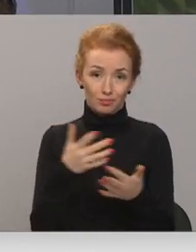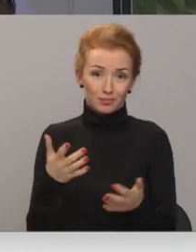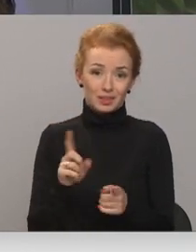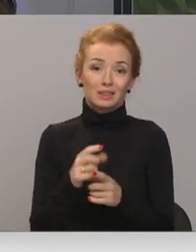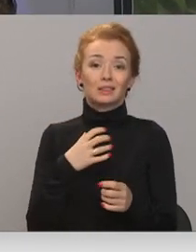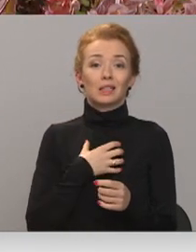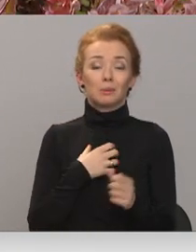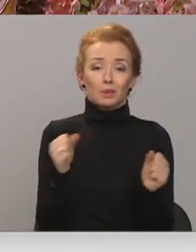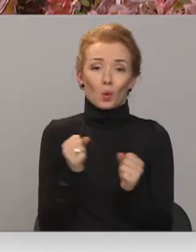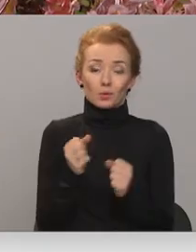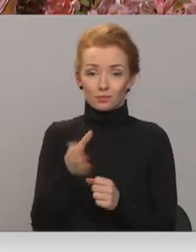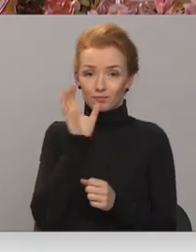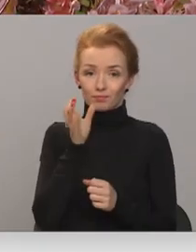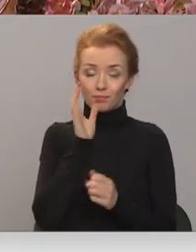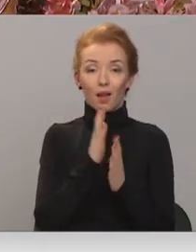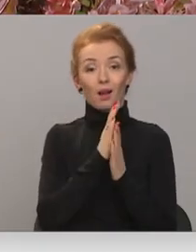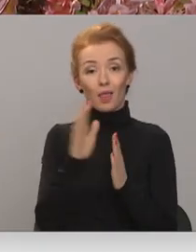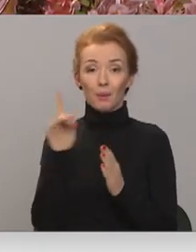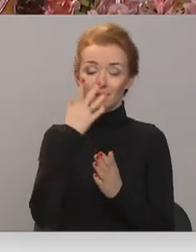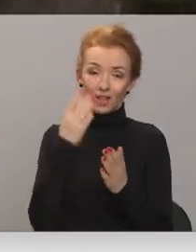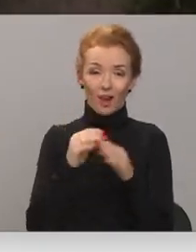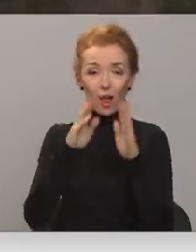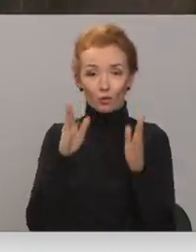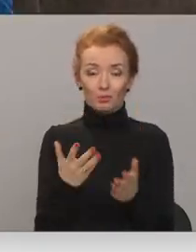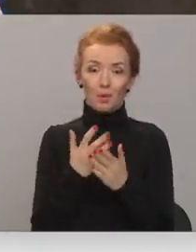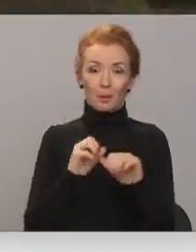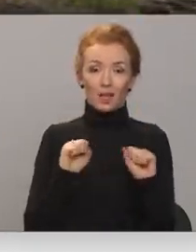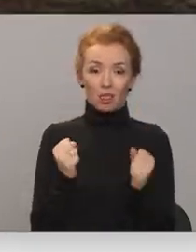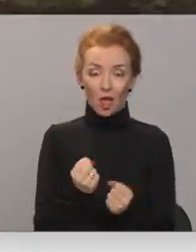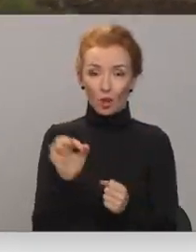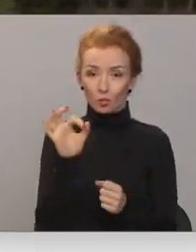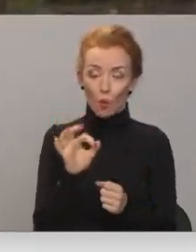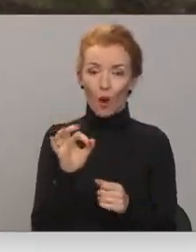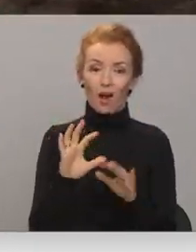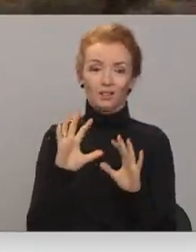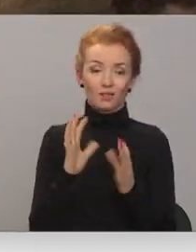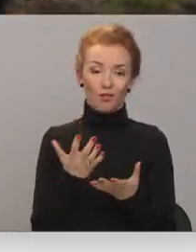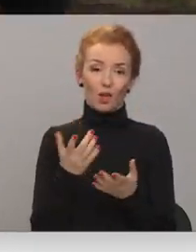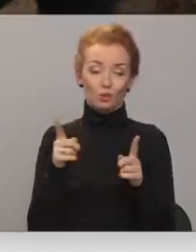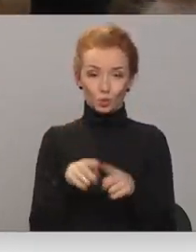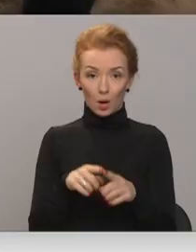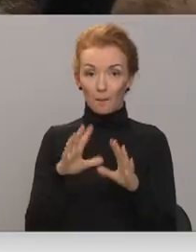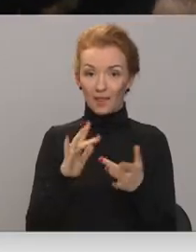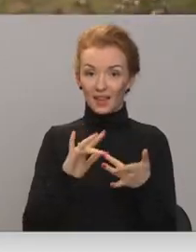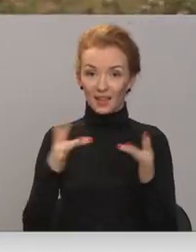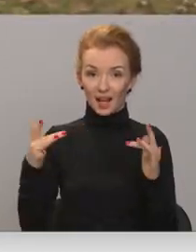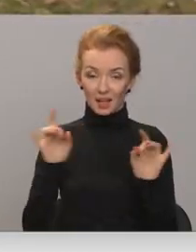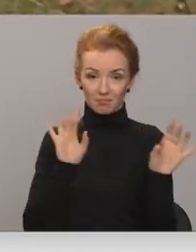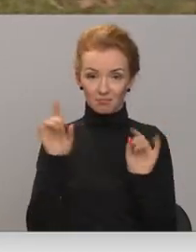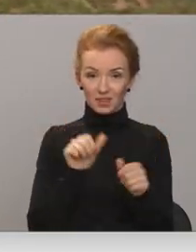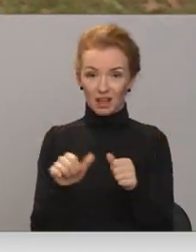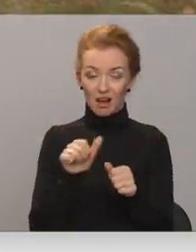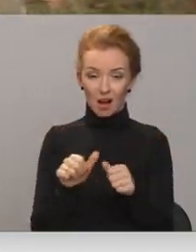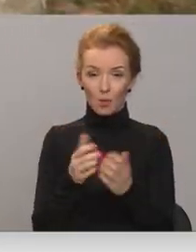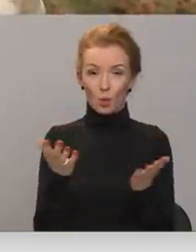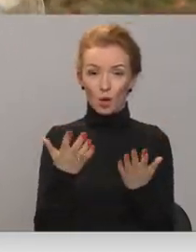saslimšanas. Kas no kuram ir ledus, kā pie saldētas ogas vai sulas. Taču par internetā reklamētajām zālēm,